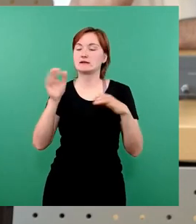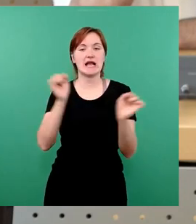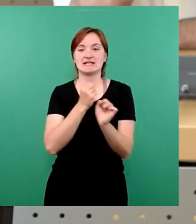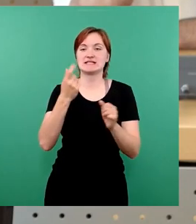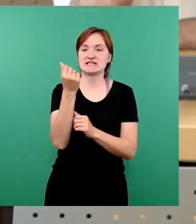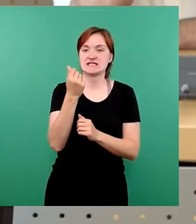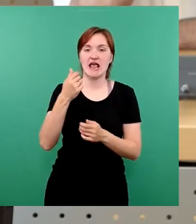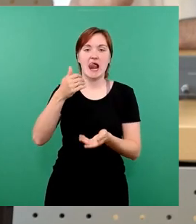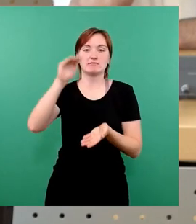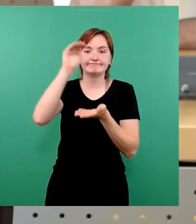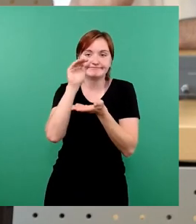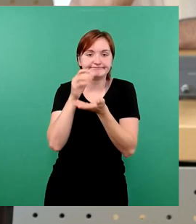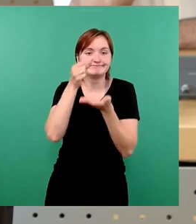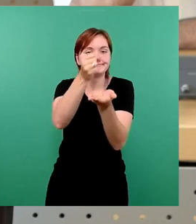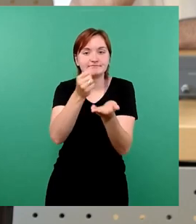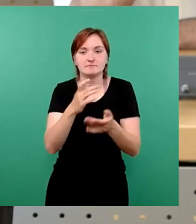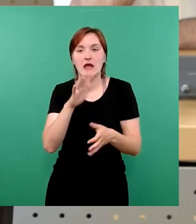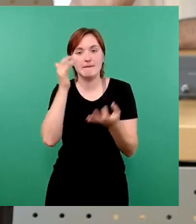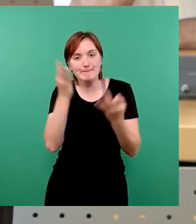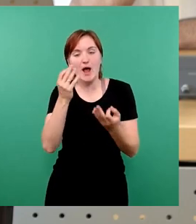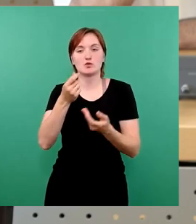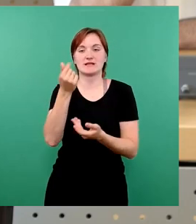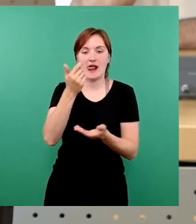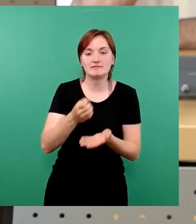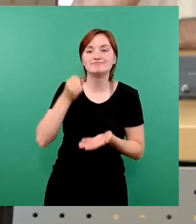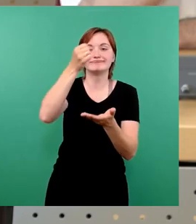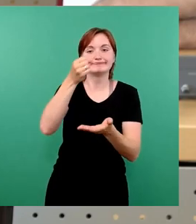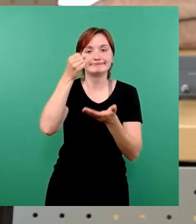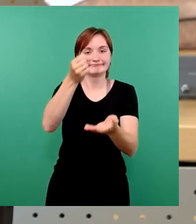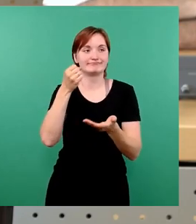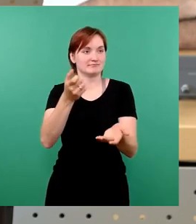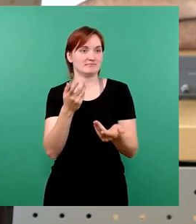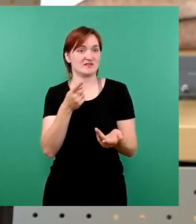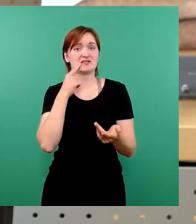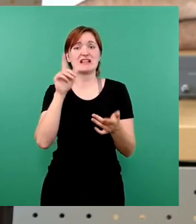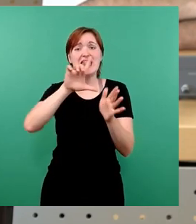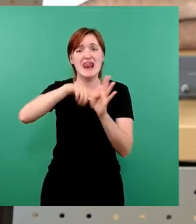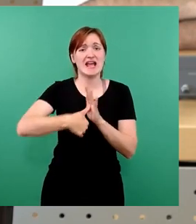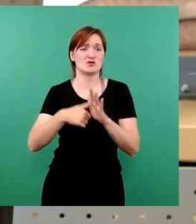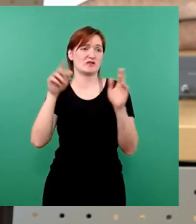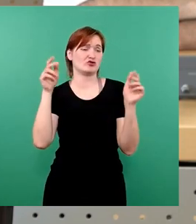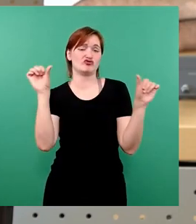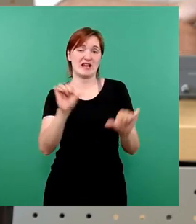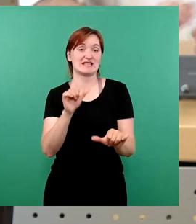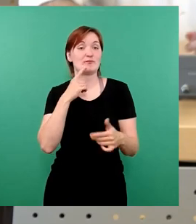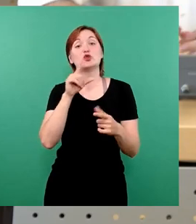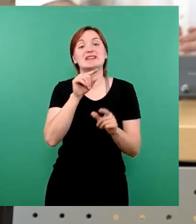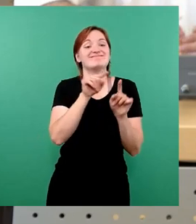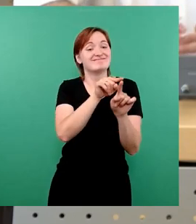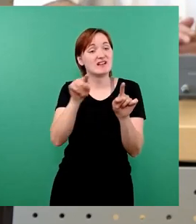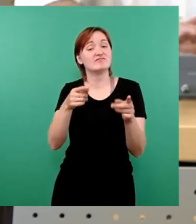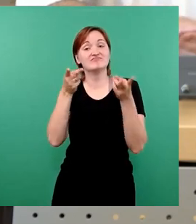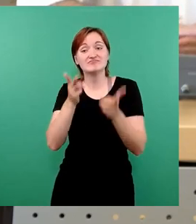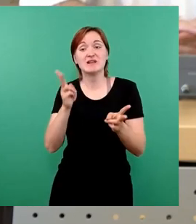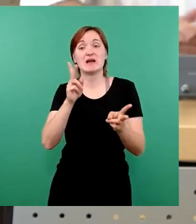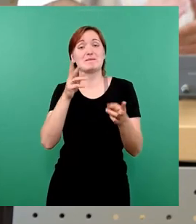da gilt wieder, wenn Sie den ÖPNV einkürzen, die Leistung verschlechtern, treffen Sie auch diejenigen, die darauf angewiesen sind, die nicht ihr eigenes Auto